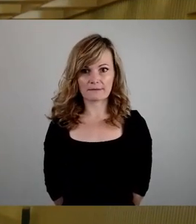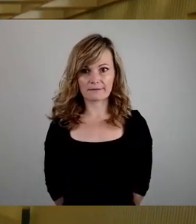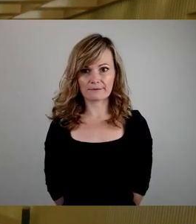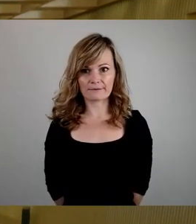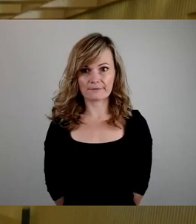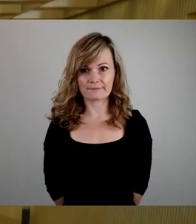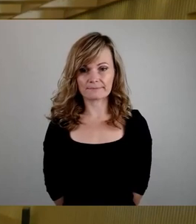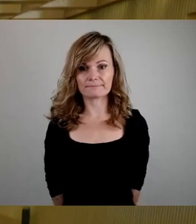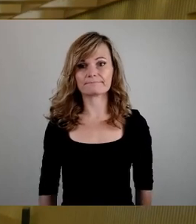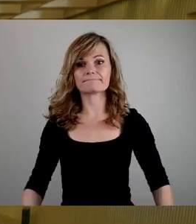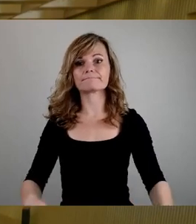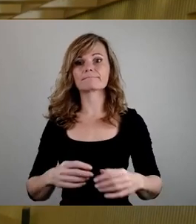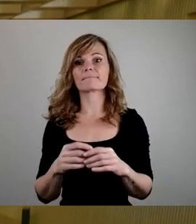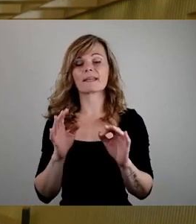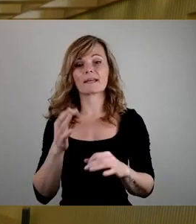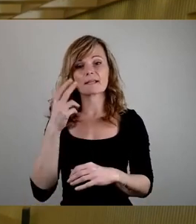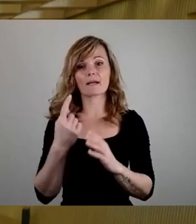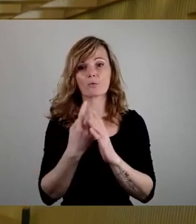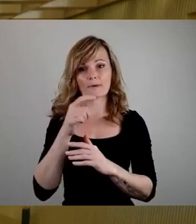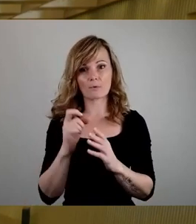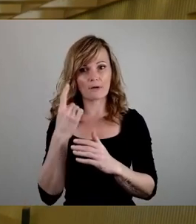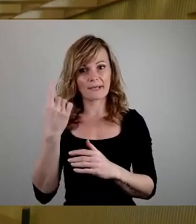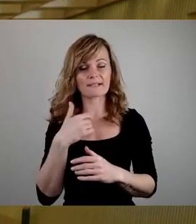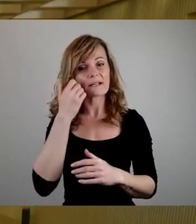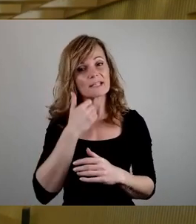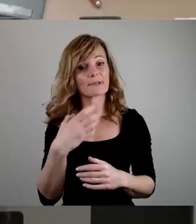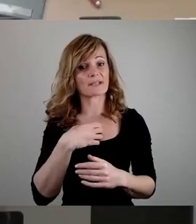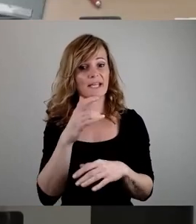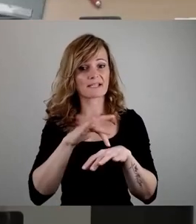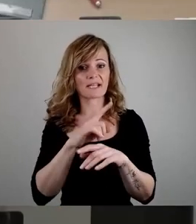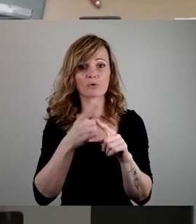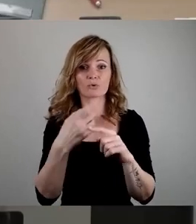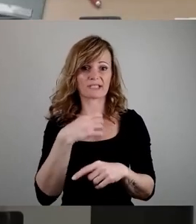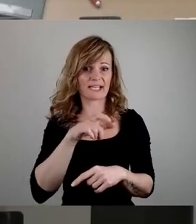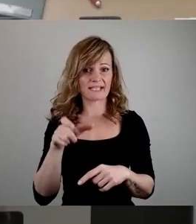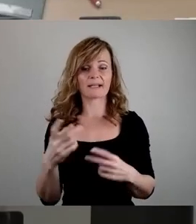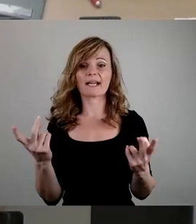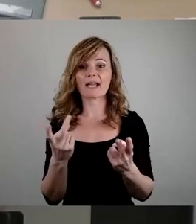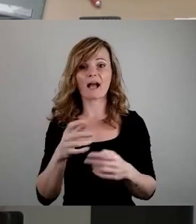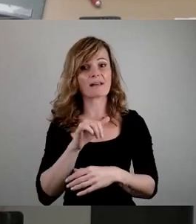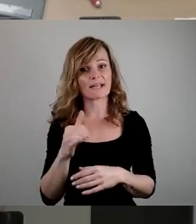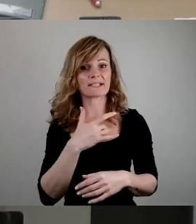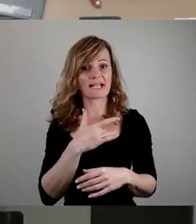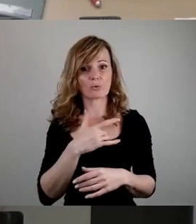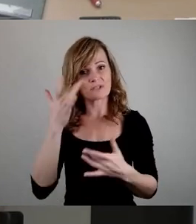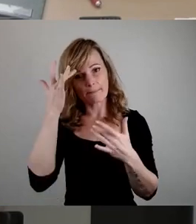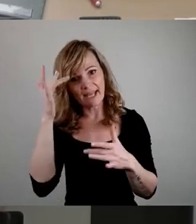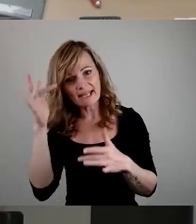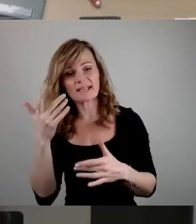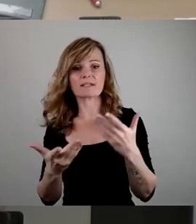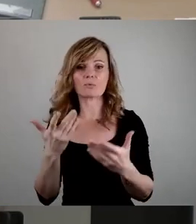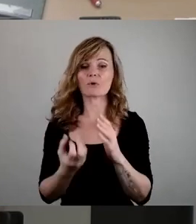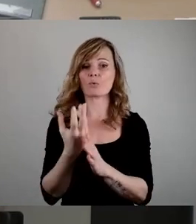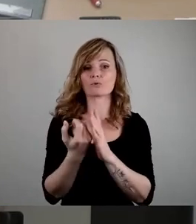Sehr geehrter Herr Oberbürgermeister, liebe Dresdnerinnen und Dresdner, egal welchen religiöses Bekenntnis oder welcher kulturellen